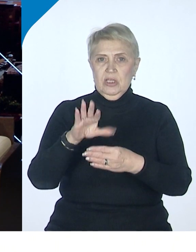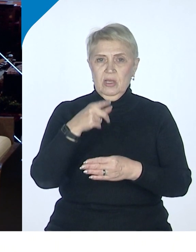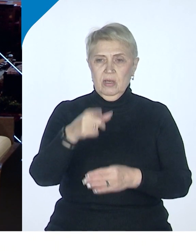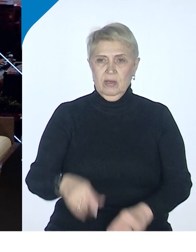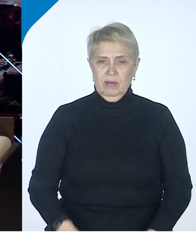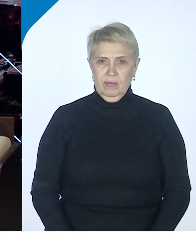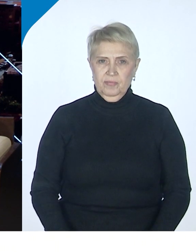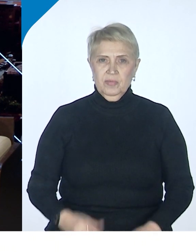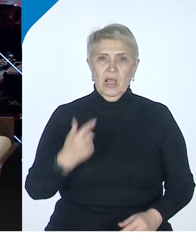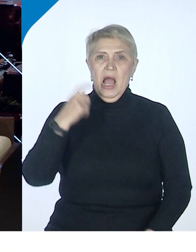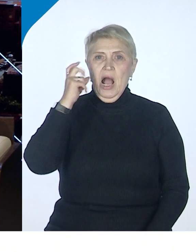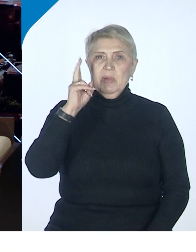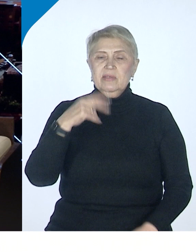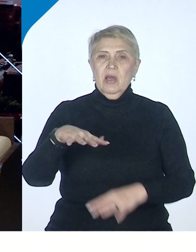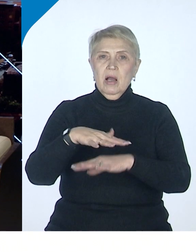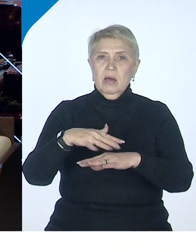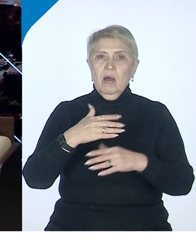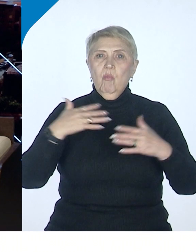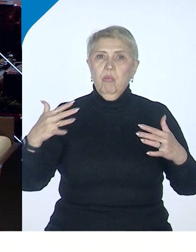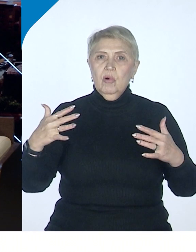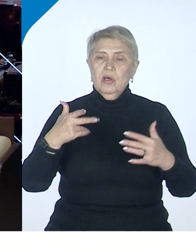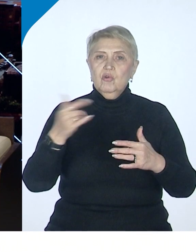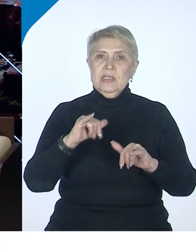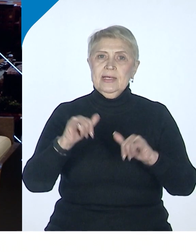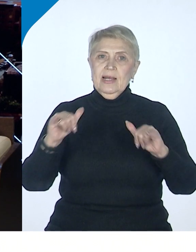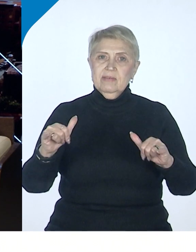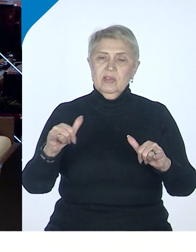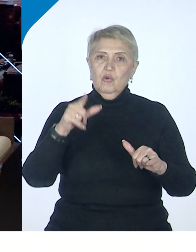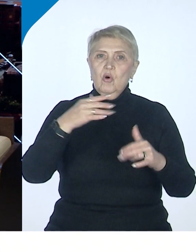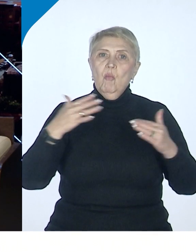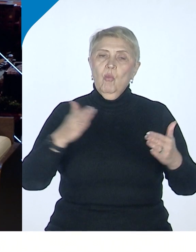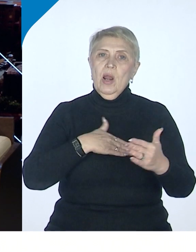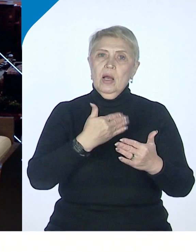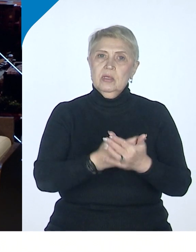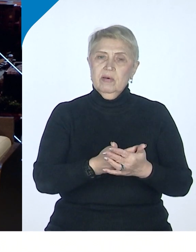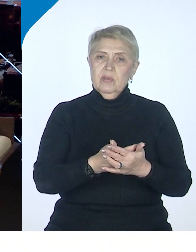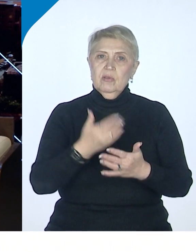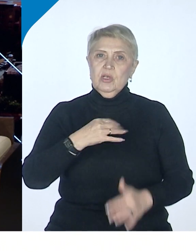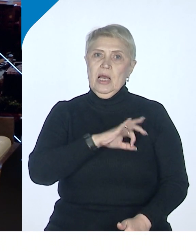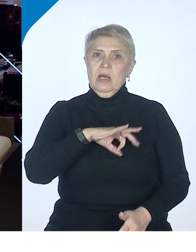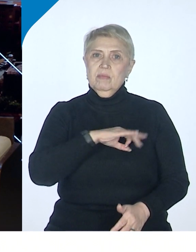развитый, наиболее активный. Вот этот вот Комсомольский анклав промышленный.